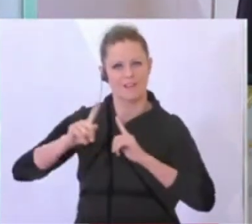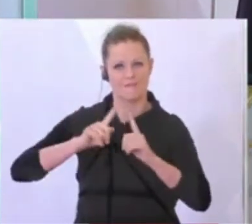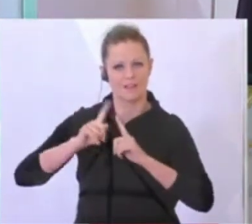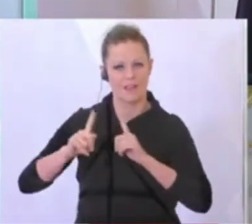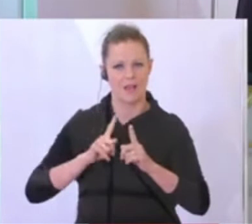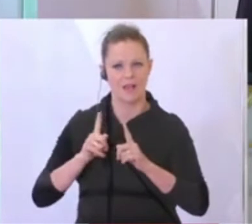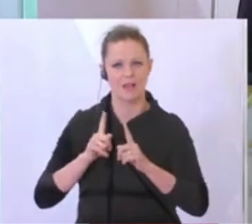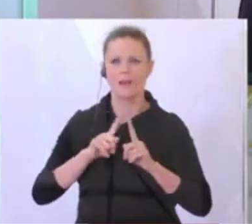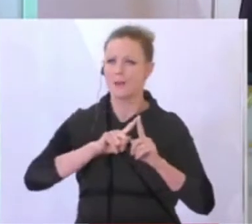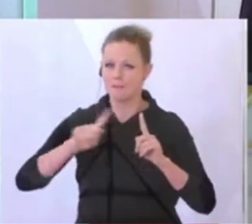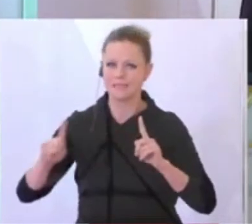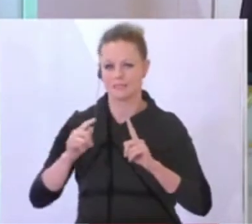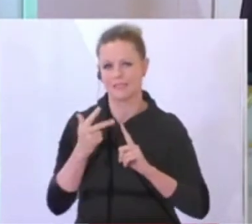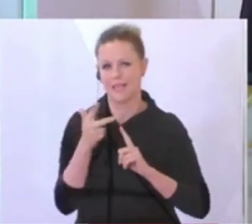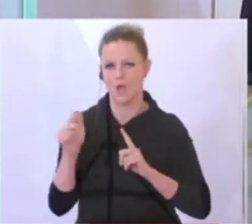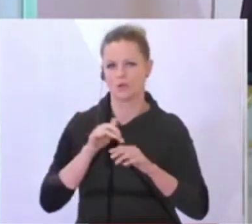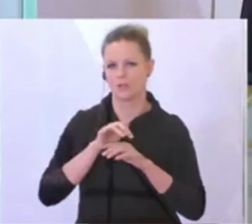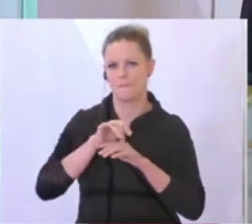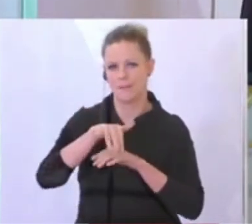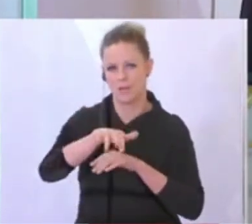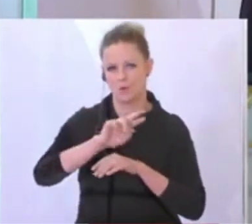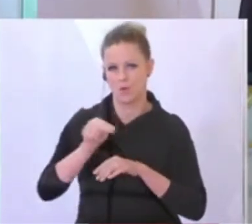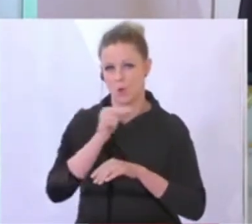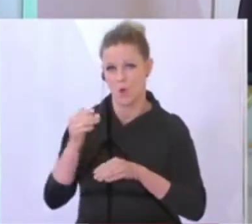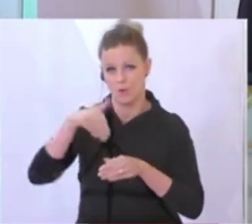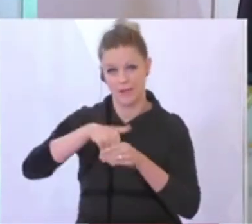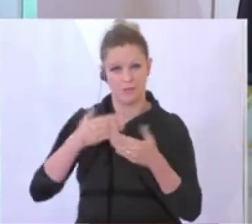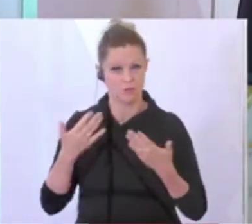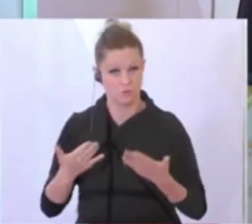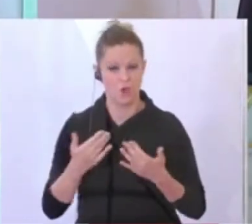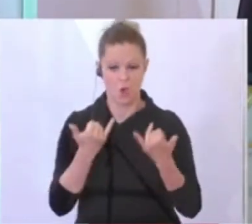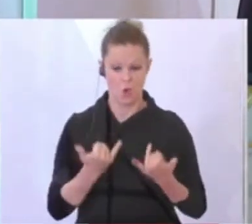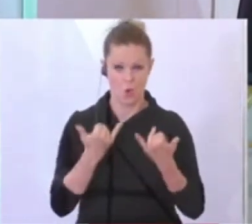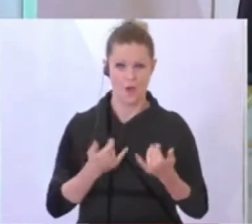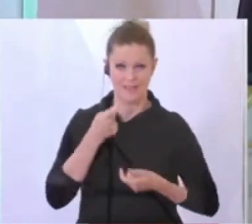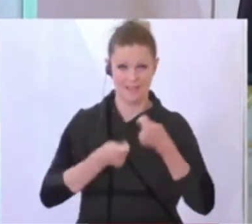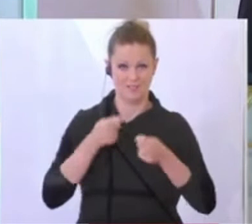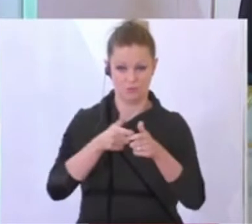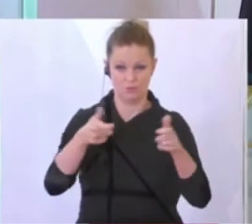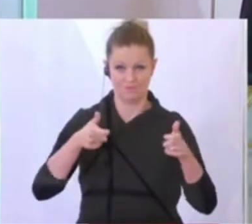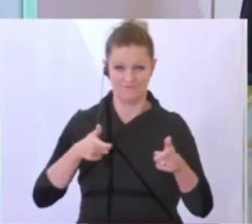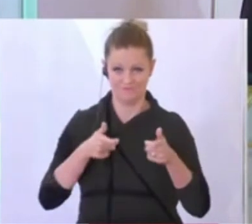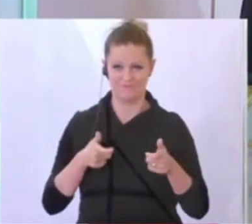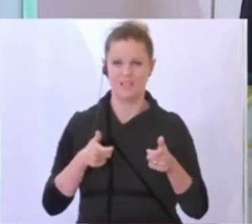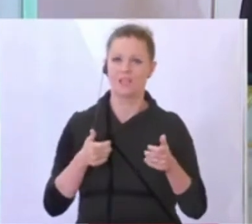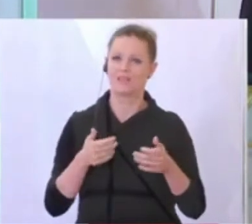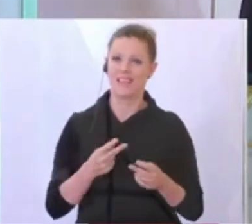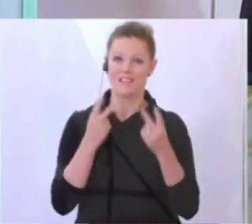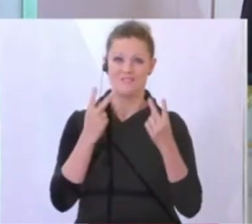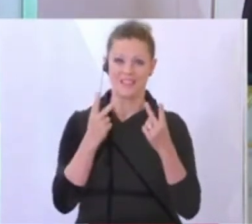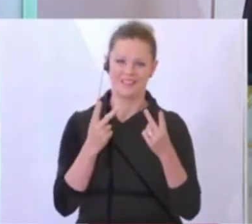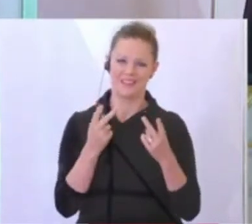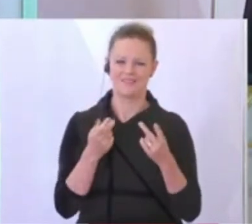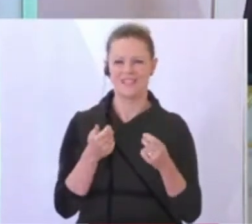von bis zu 300 Millionen Euro. Mit dem heutigen Investitionspaket setzen wir einen weiteren wesentlichen